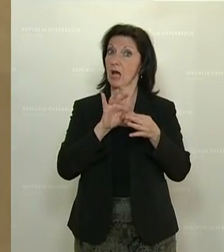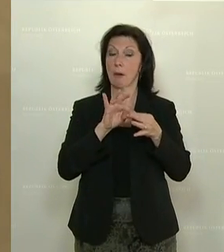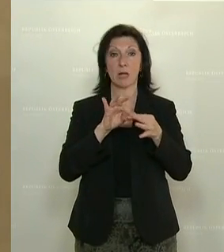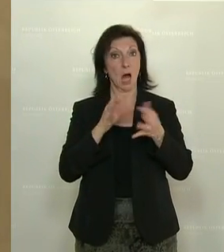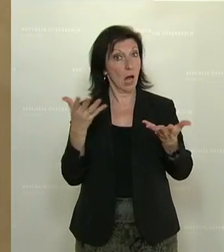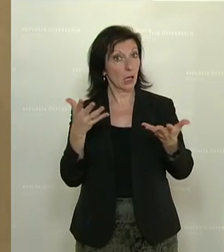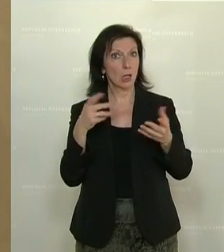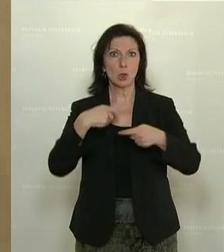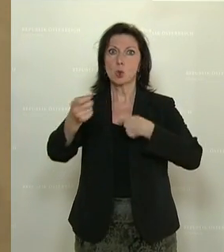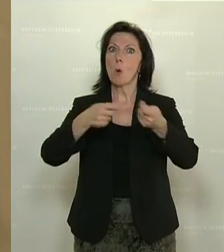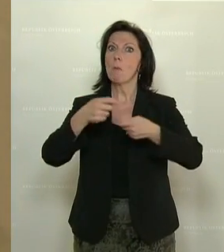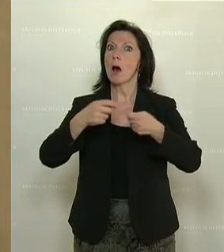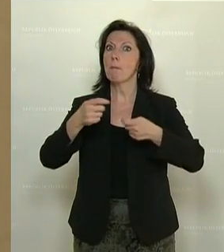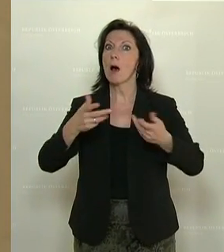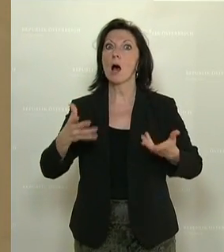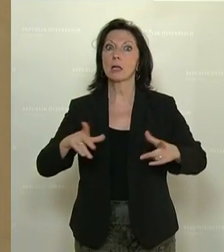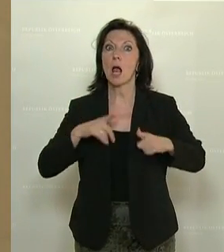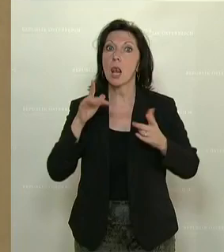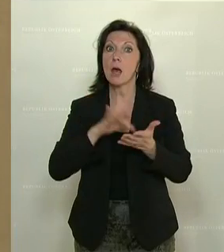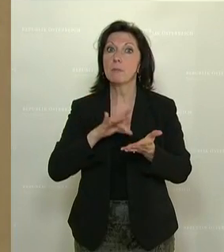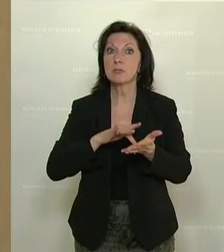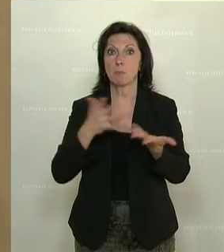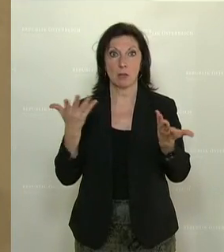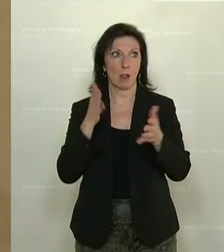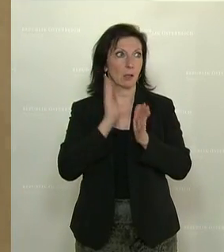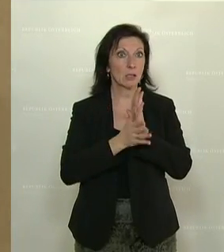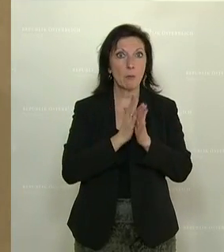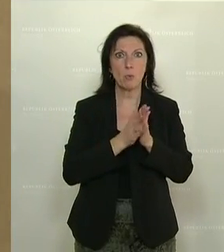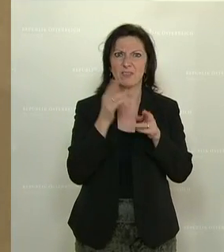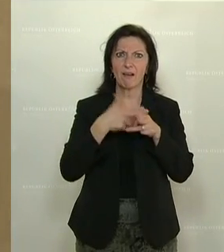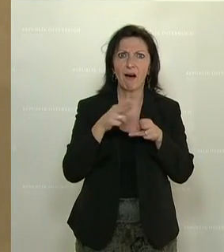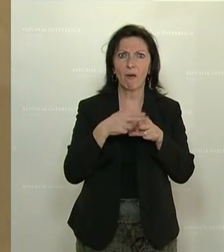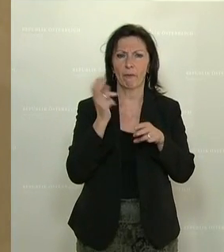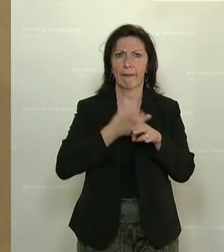im Supermarkt denken, in der Gemüseabteilung, bei den Karotten oder den Erdäpfeln.